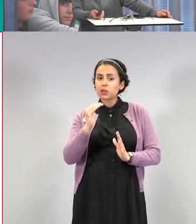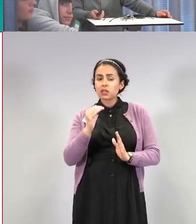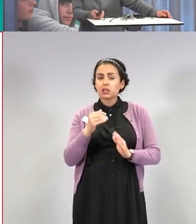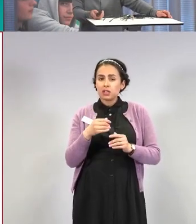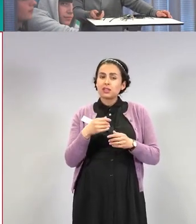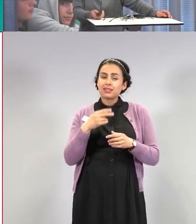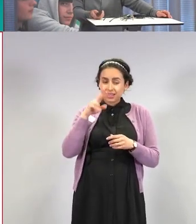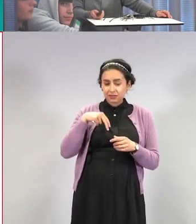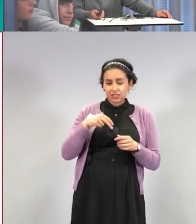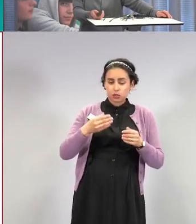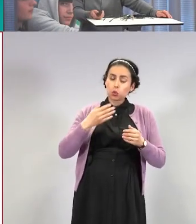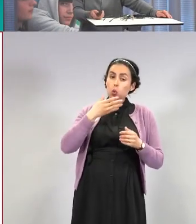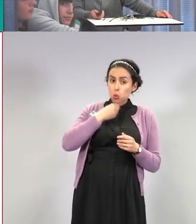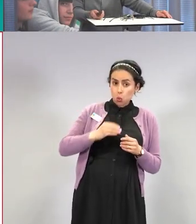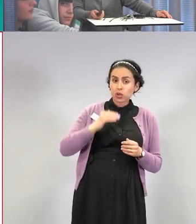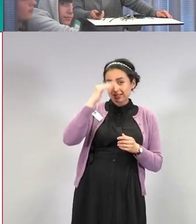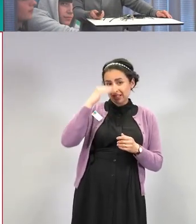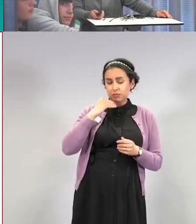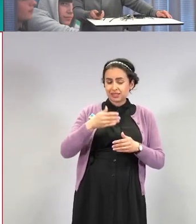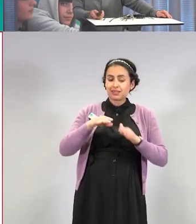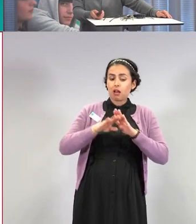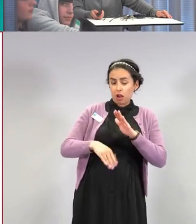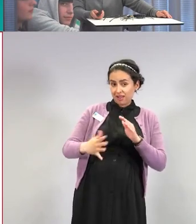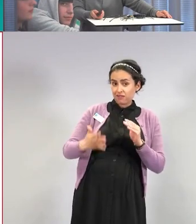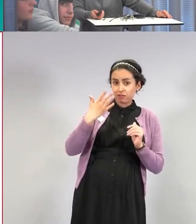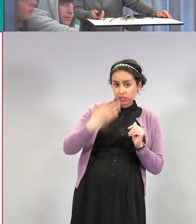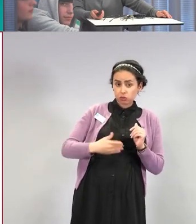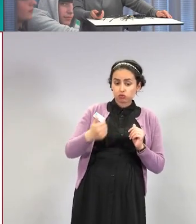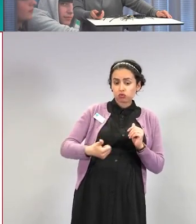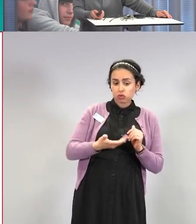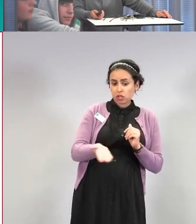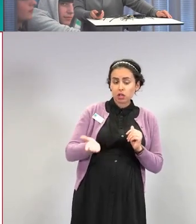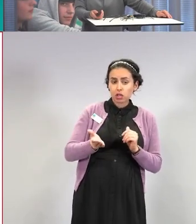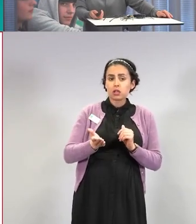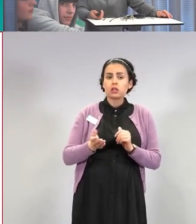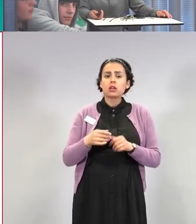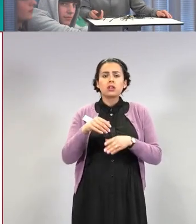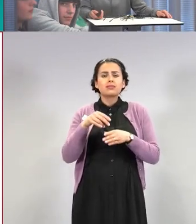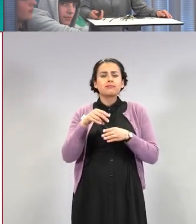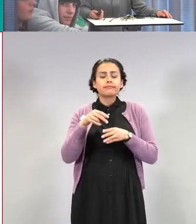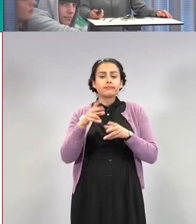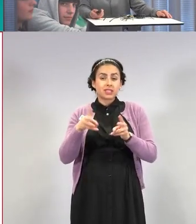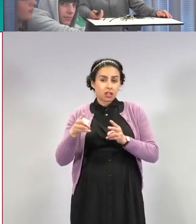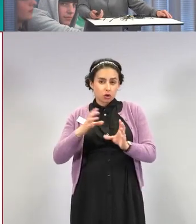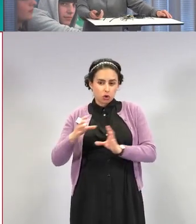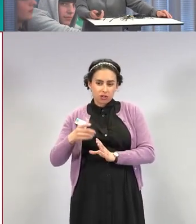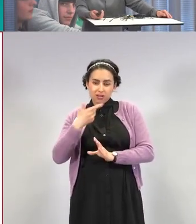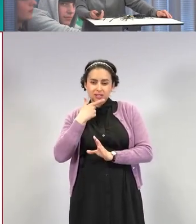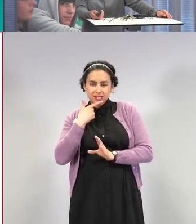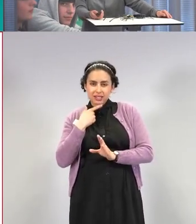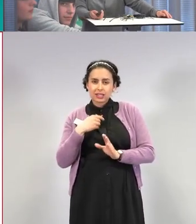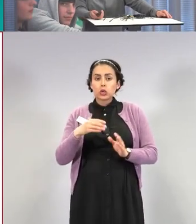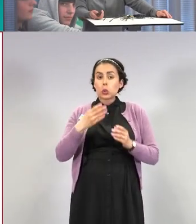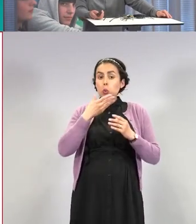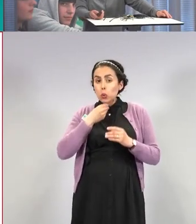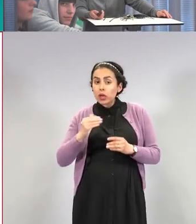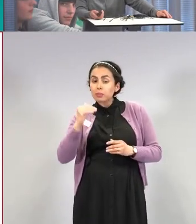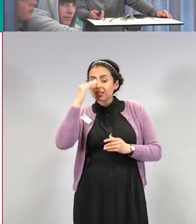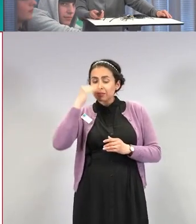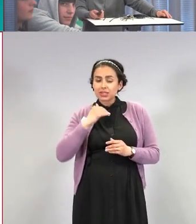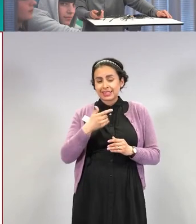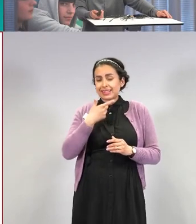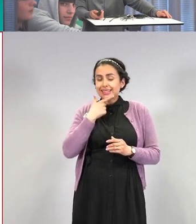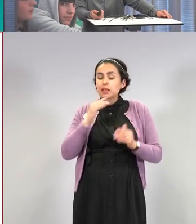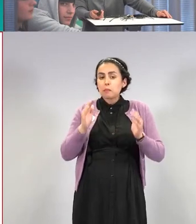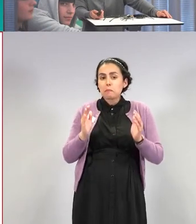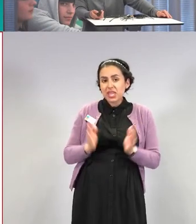nuorissa ikäluokissa alle viisikymppisissä. Sairalahoidon riski näissä hyvin nuorissa ikäryhmissä on hyvin pieni. Se, että se nyt vähän siitä